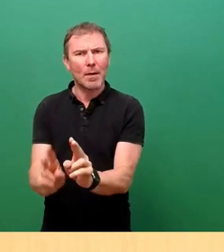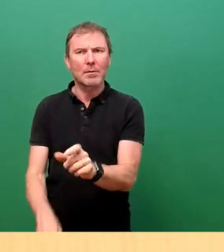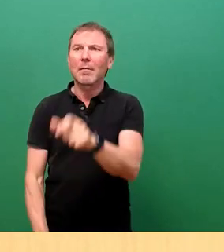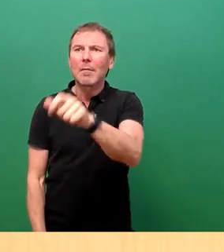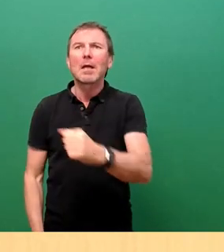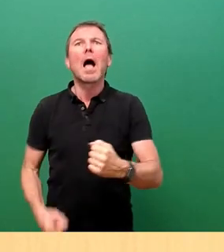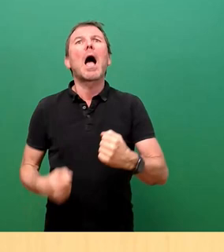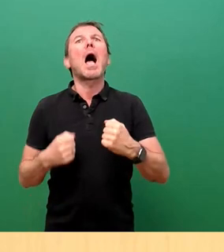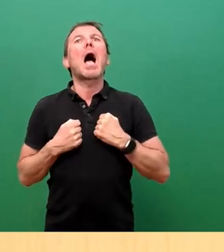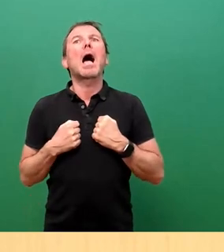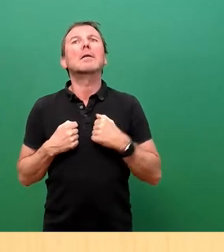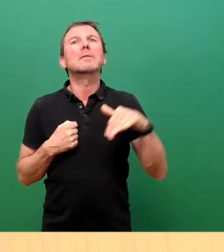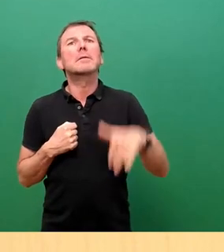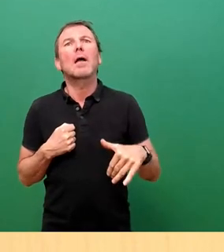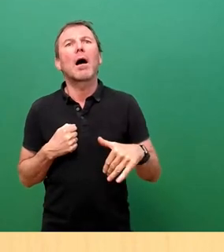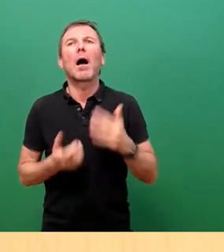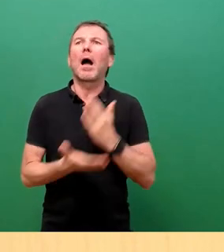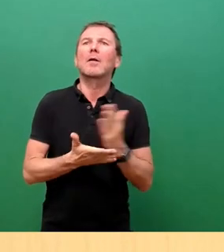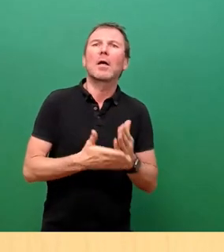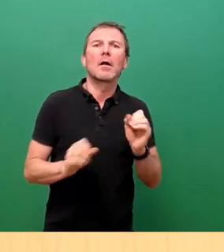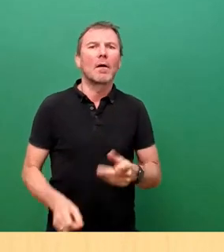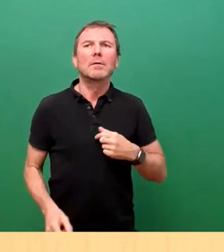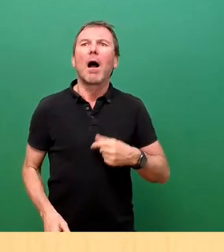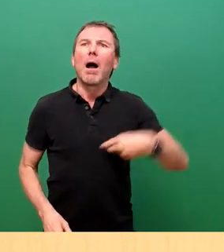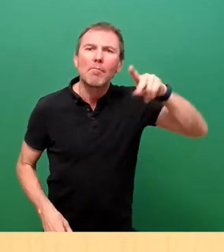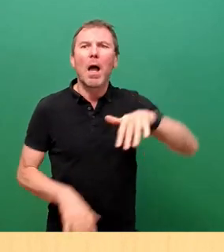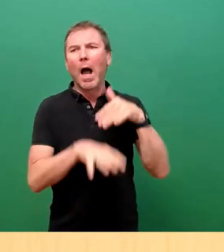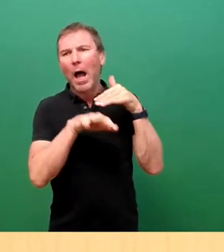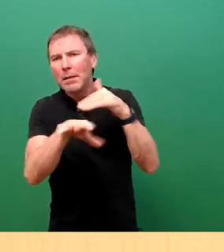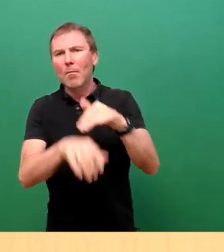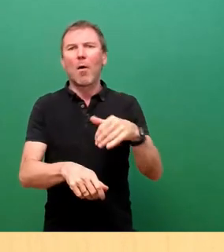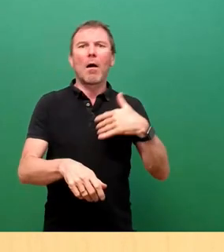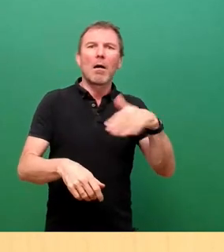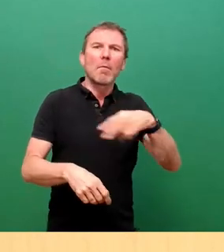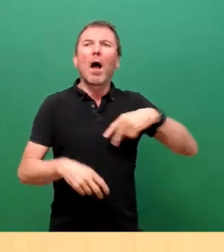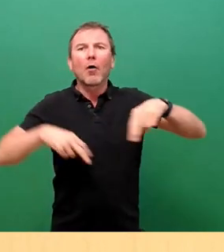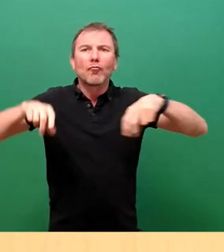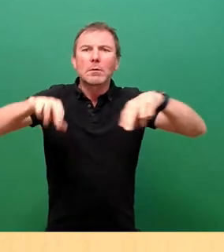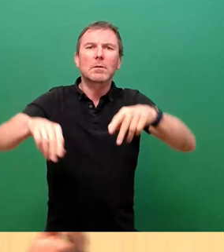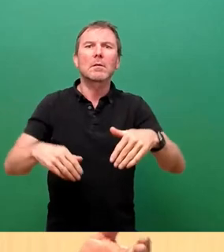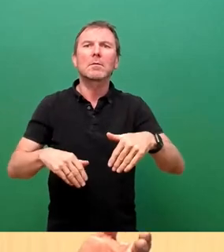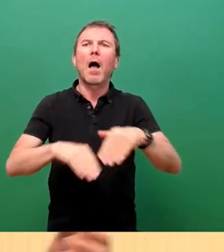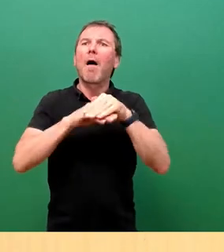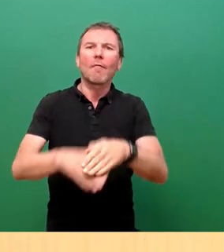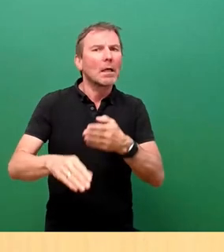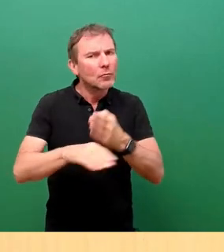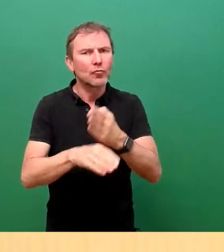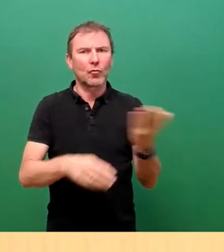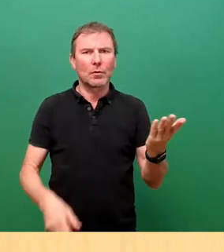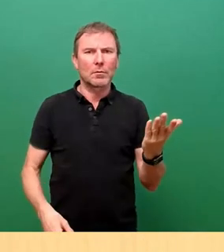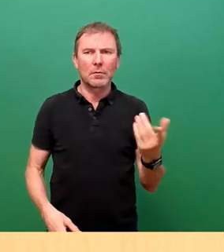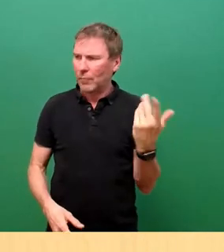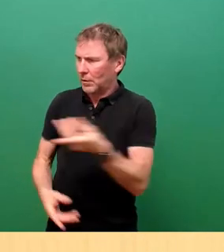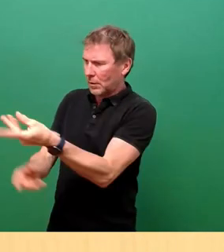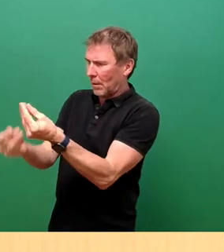irrationale Entscheidungen. Die werden immer mehr spazieren gehen, werden immer mehr demonstrieren, die werden den Frieden in dieser Stadt immer weiter stören, so wie Sie das empfinden. Ich